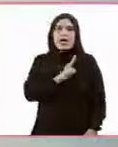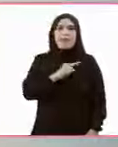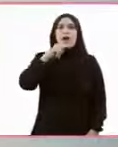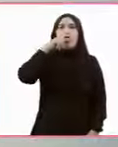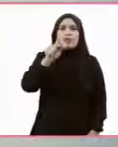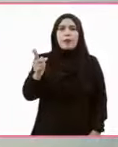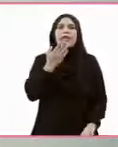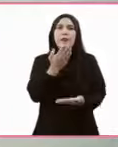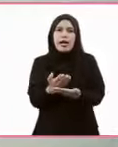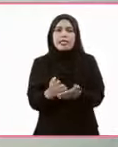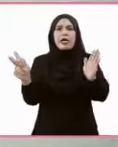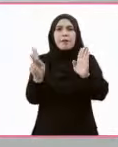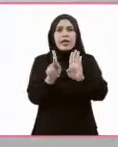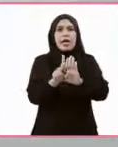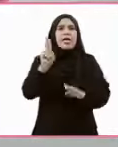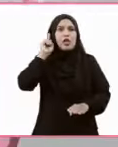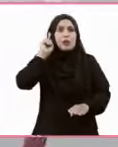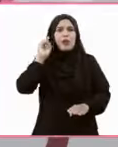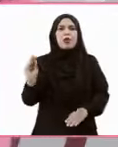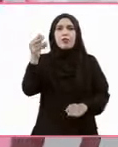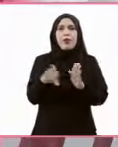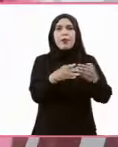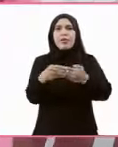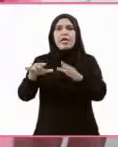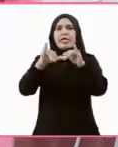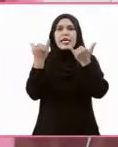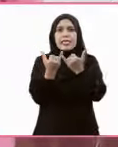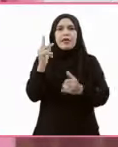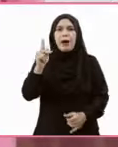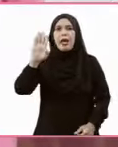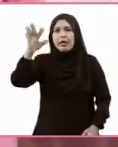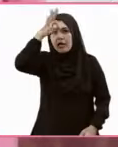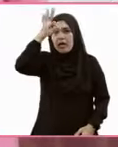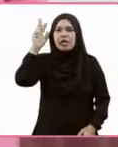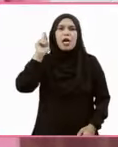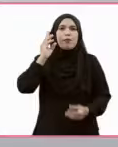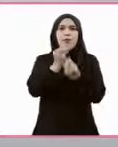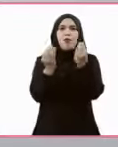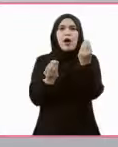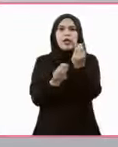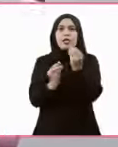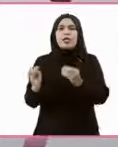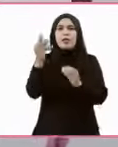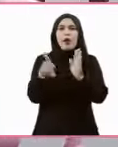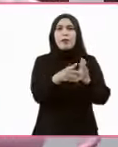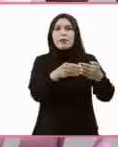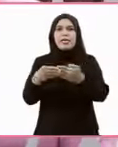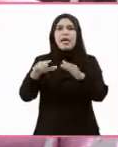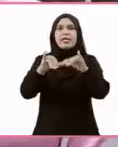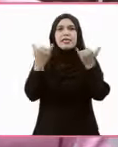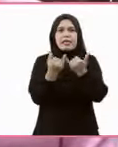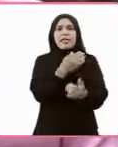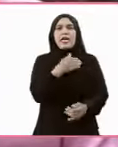Kami mengucapkan terima kasih kepada Ibu Ketua Pembina Yayasan Kemala Bayangkari Ibu Wakil Ketua Pembina